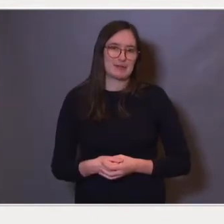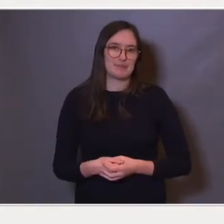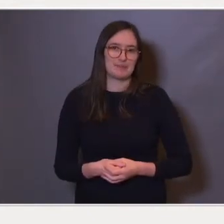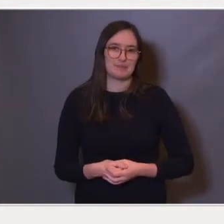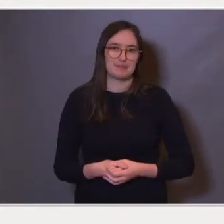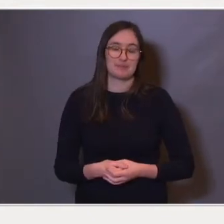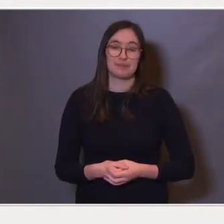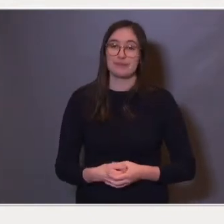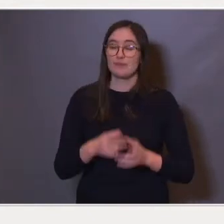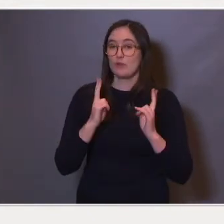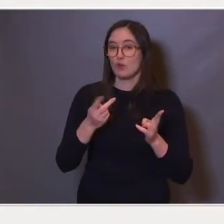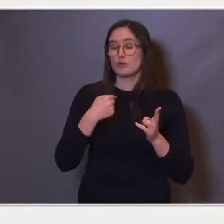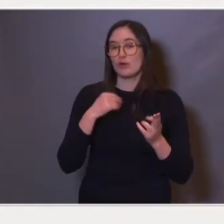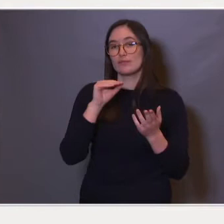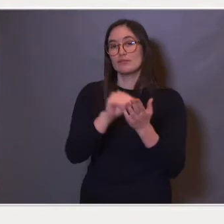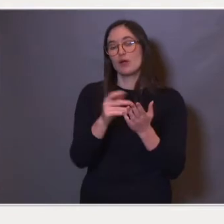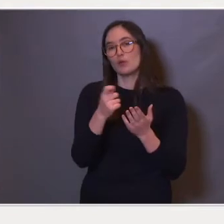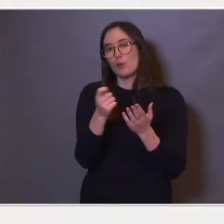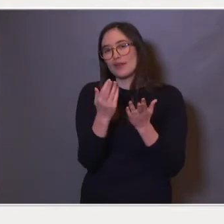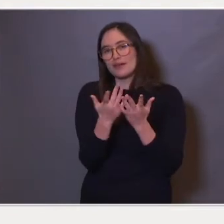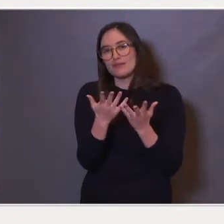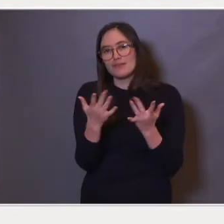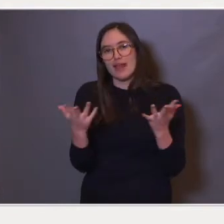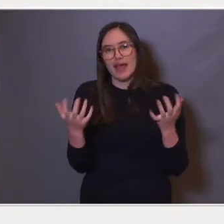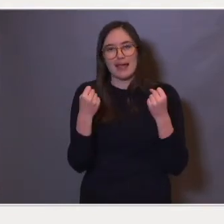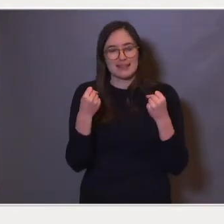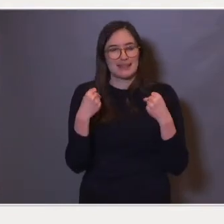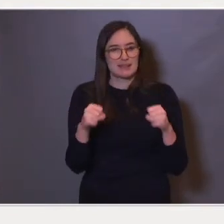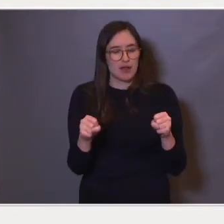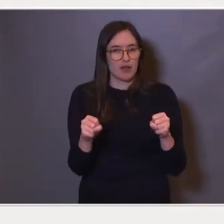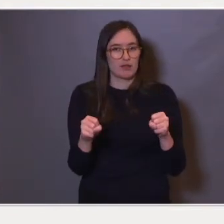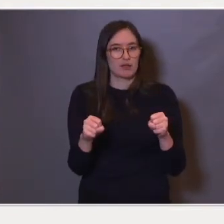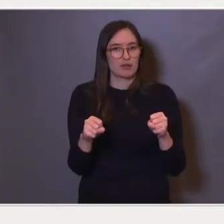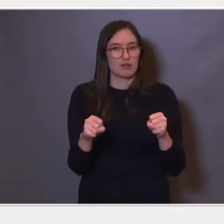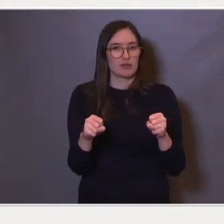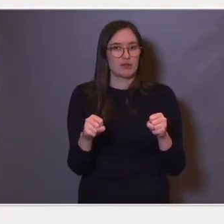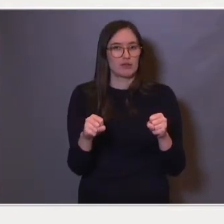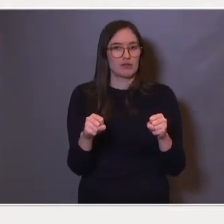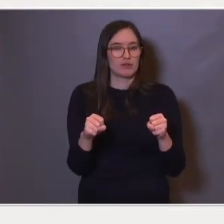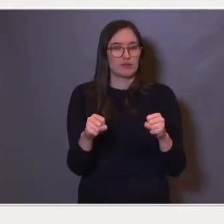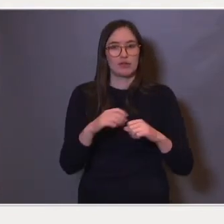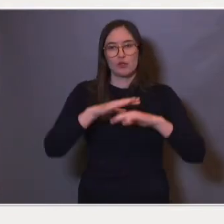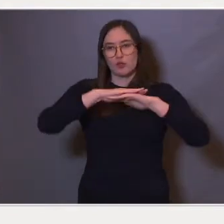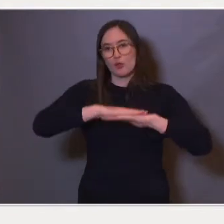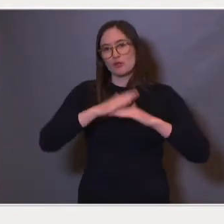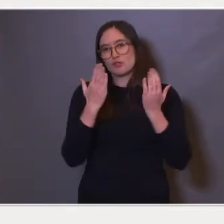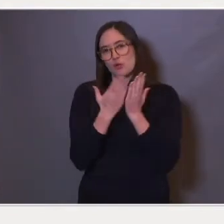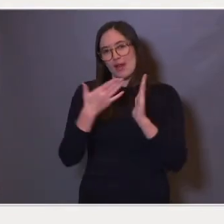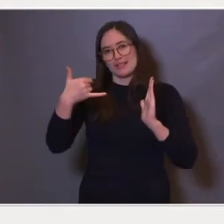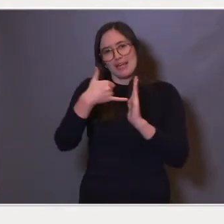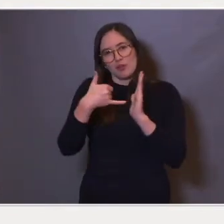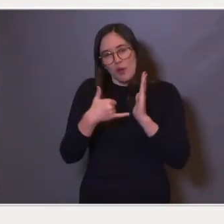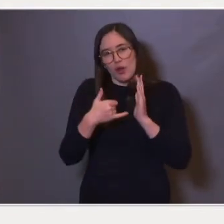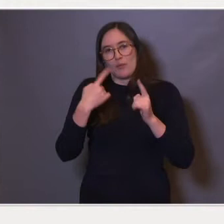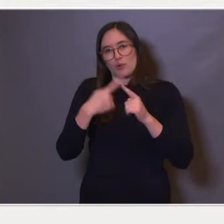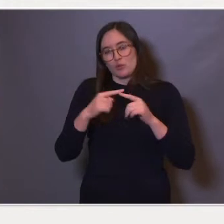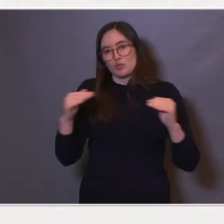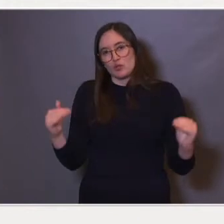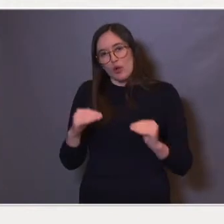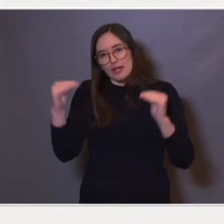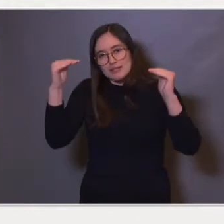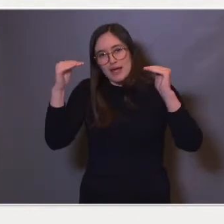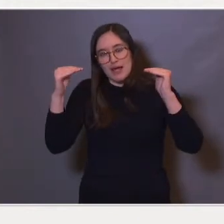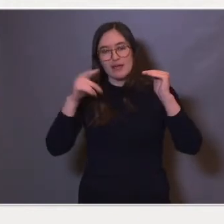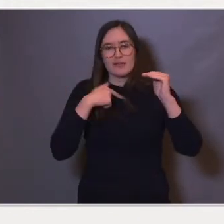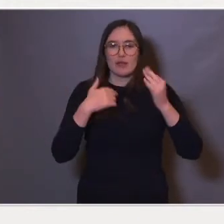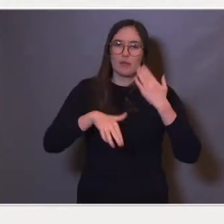Så har jeg tatt med noen flere tiltak. Under grunnskolens innhold og organisering har vi